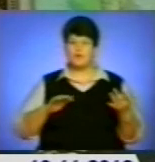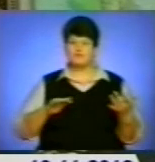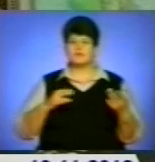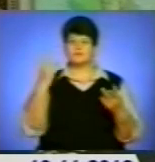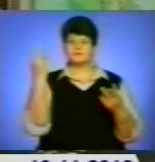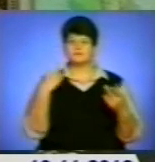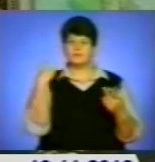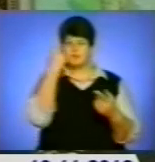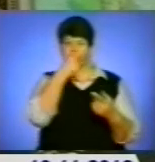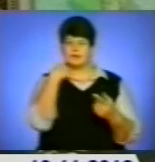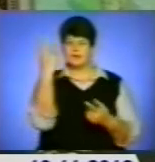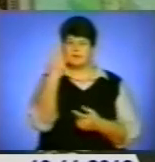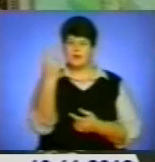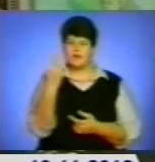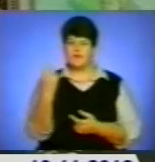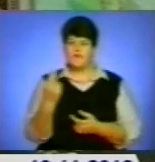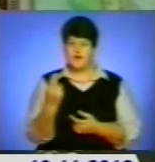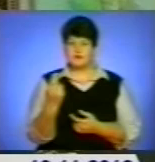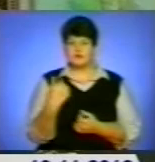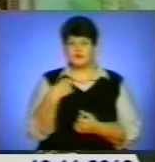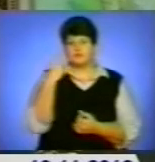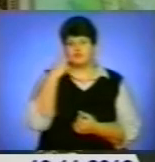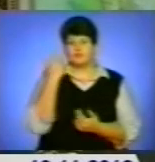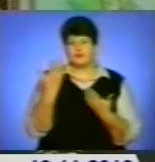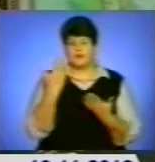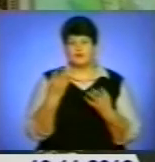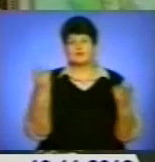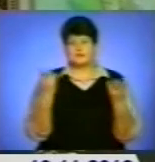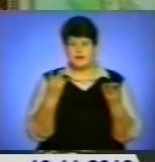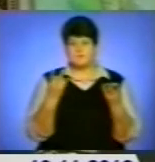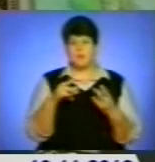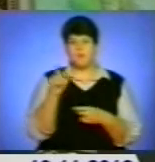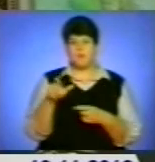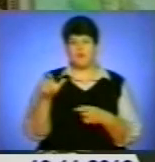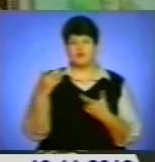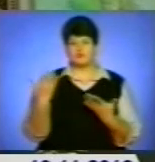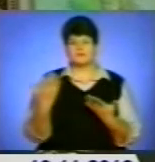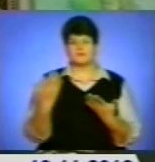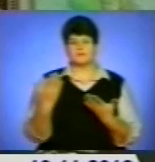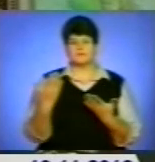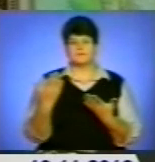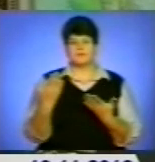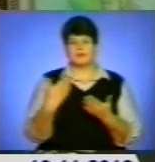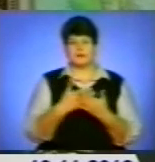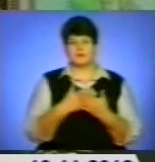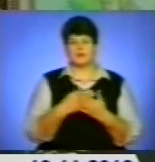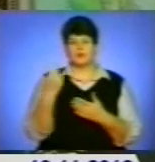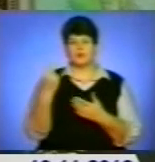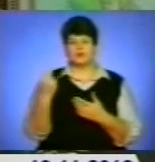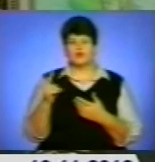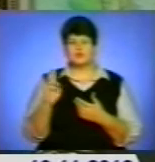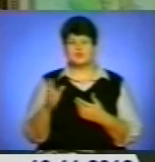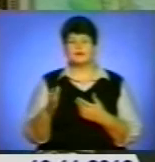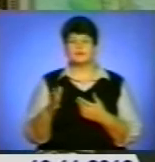малювати, я думаю, мені якось треба по-людськи його, тим більше я небе художник, щоб